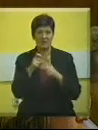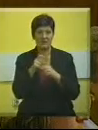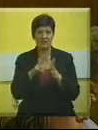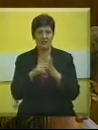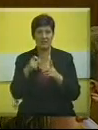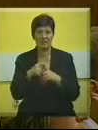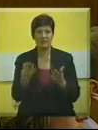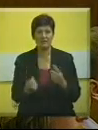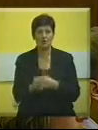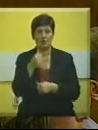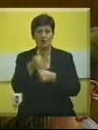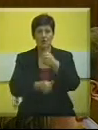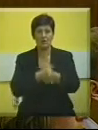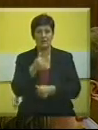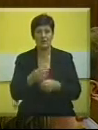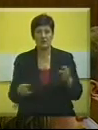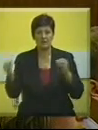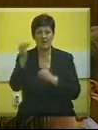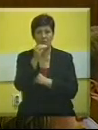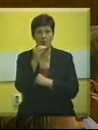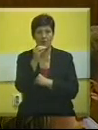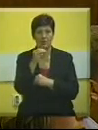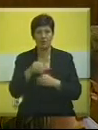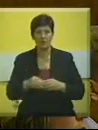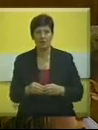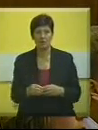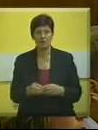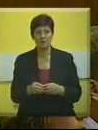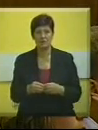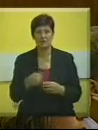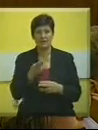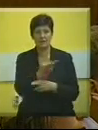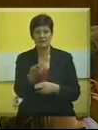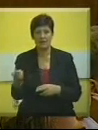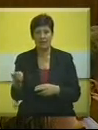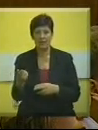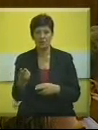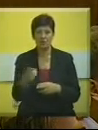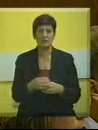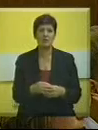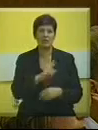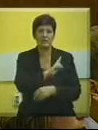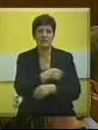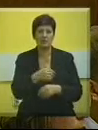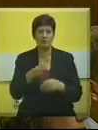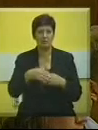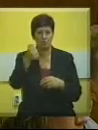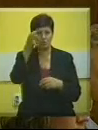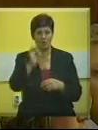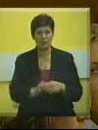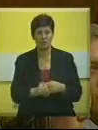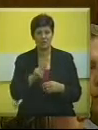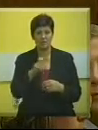desilo da se za godinu dana povećao leženi kapacitet za čak 100%, znači sad